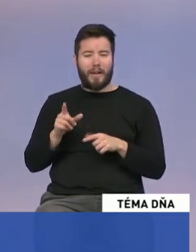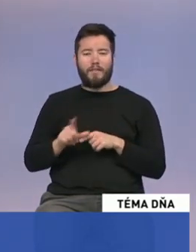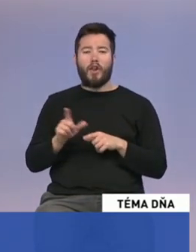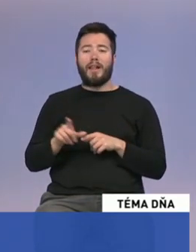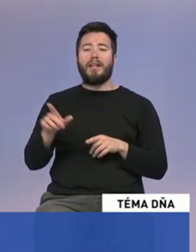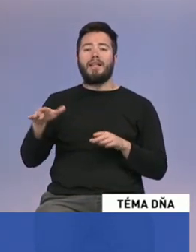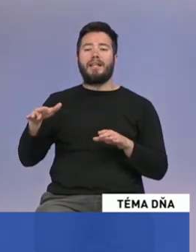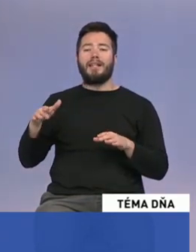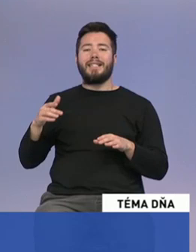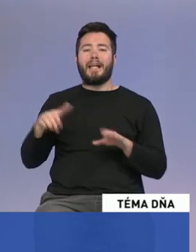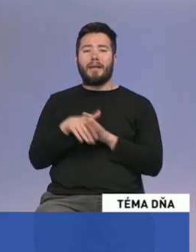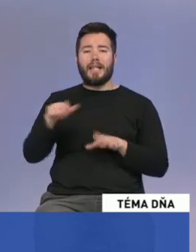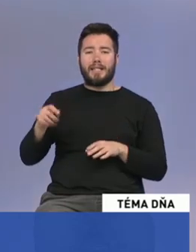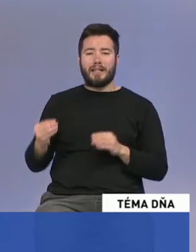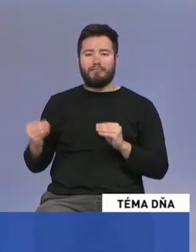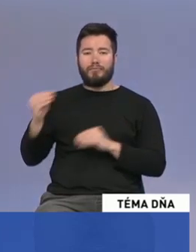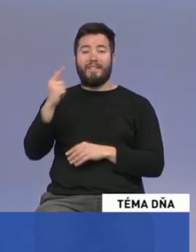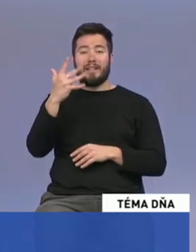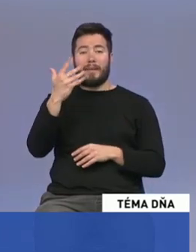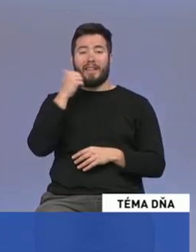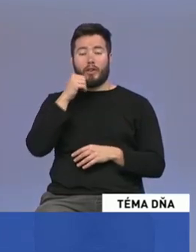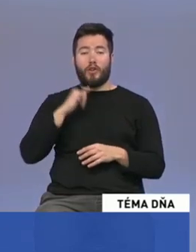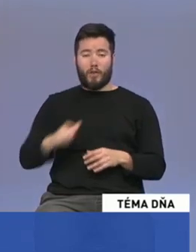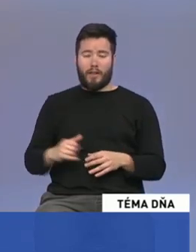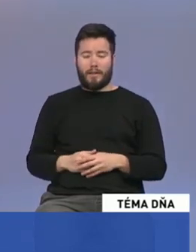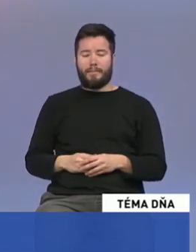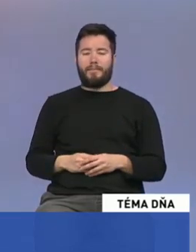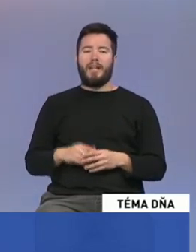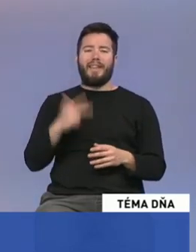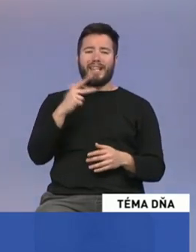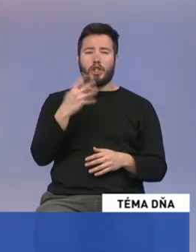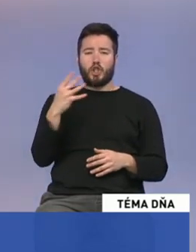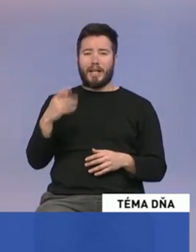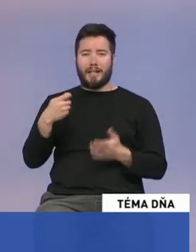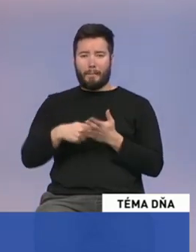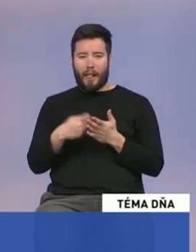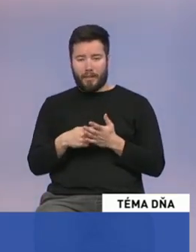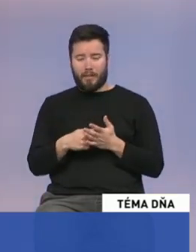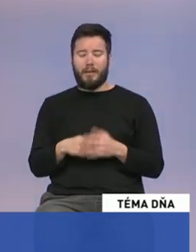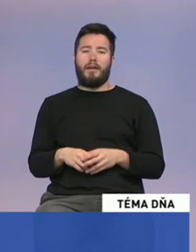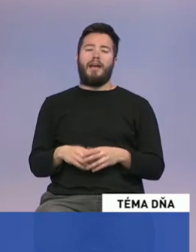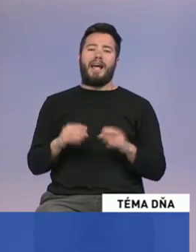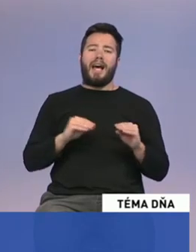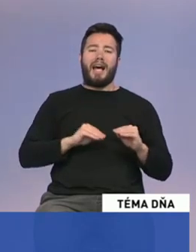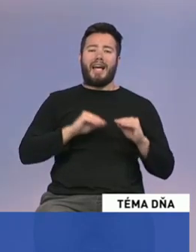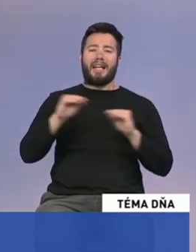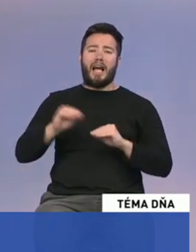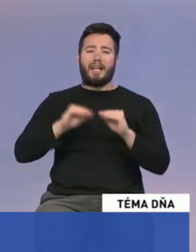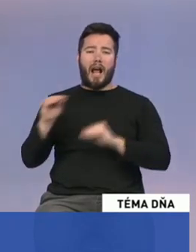zamestnancov, zaviedli sme 13. a 14. plát, rekreáčne poukazy, zvýhli sme minimálny dôchodok